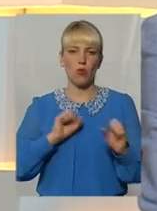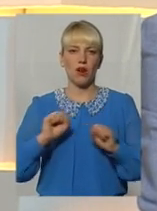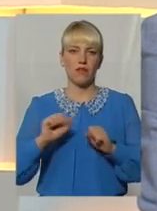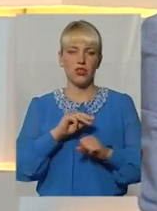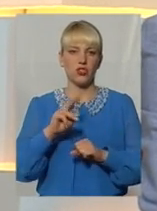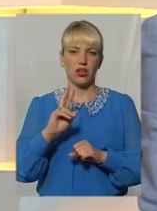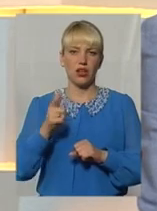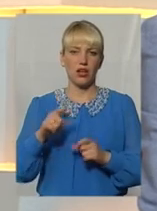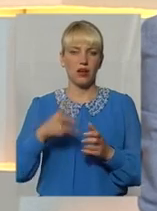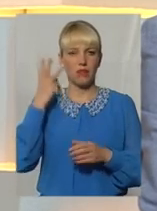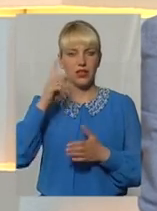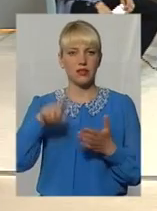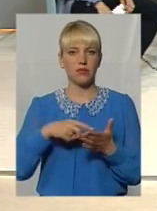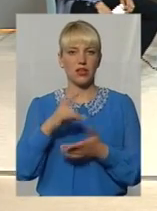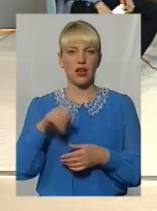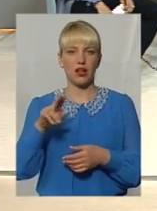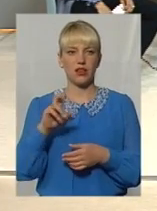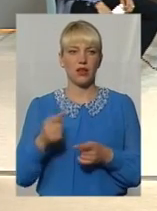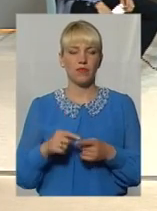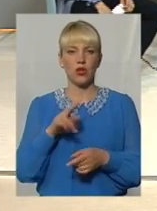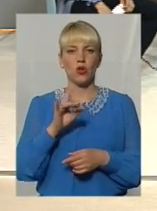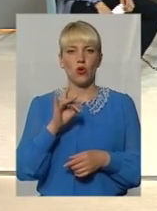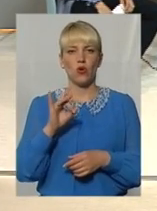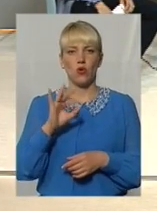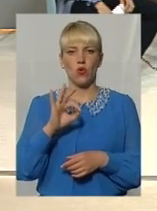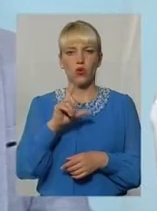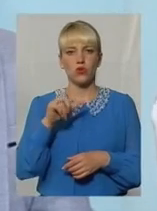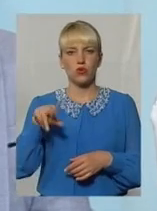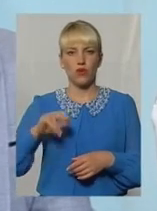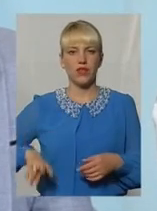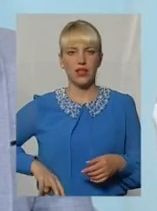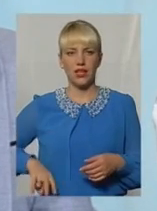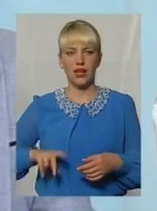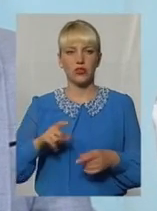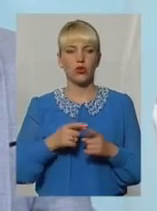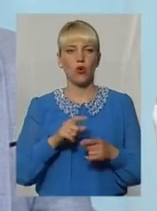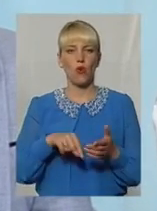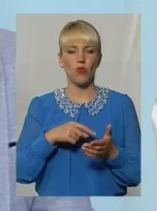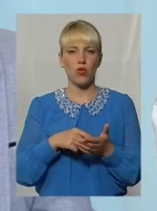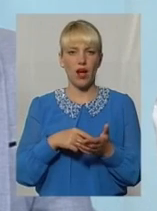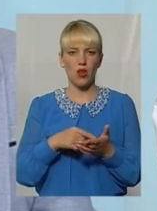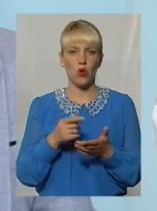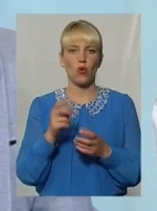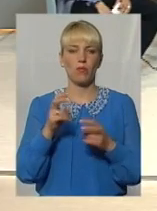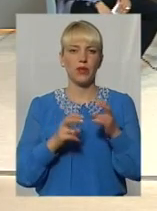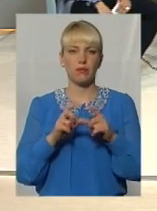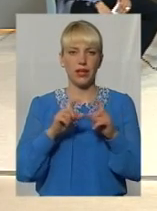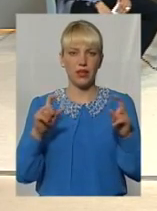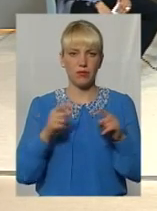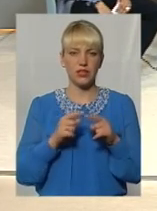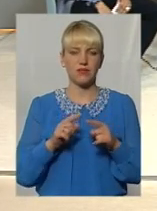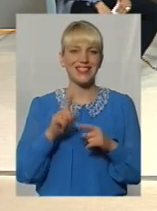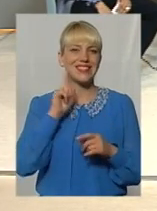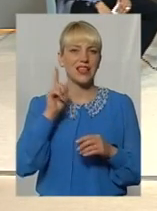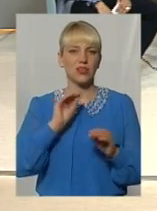господарства Хмельницької міської ради. Микола Дроздов, директор комунального підприємства і зеленого будівництва і благоустрою міста. По ліву